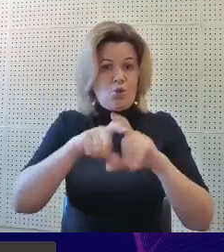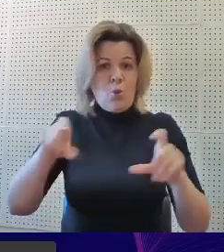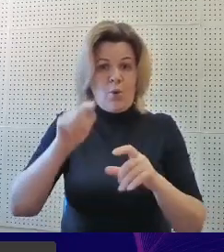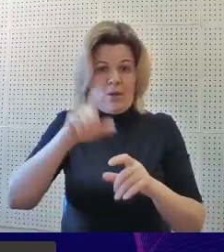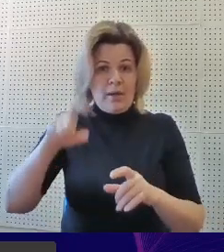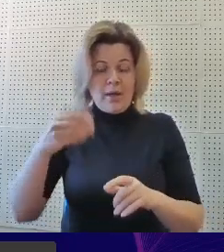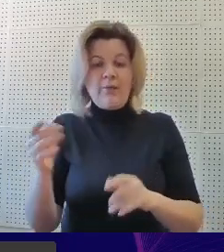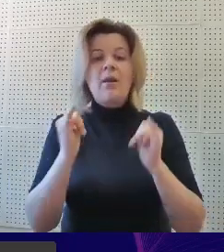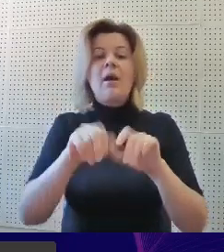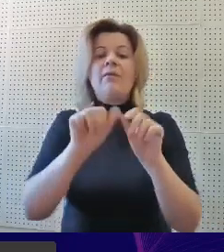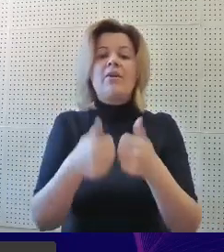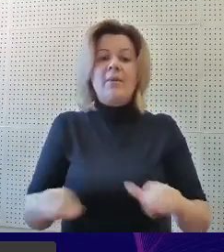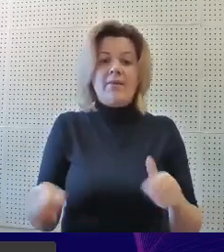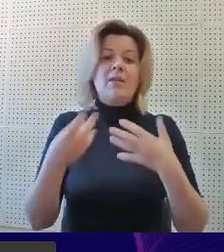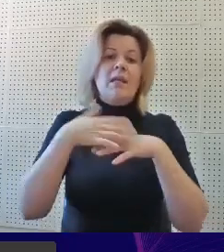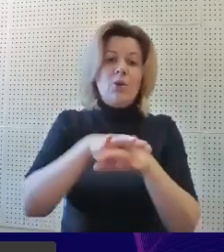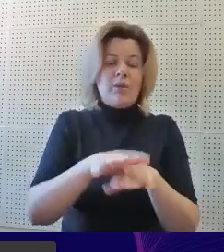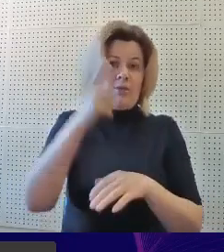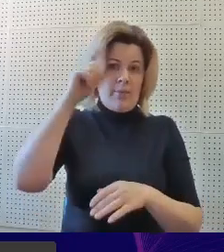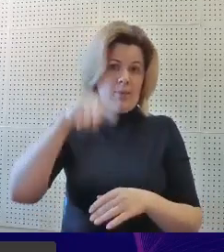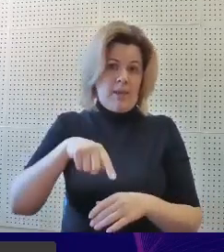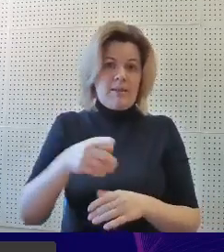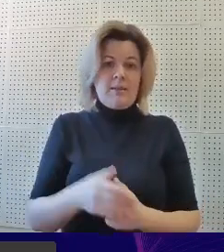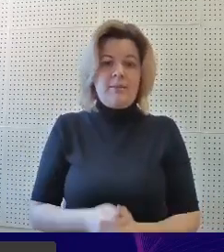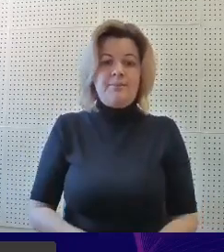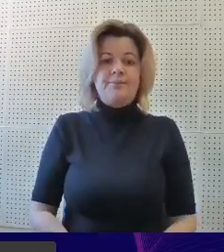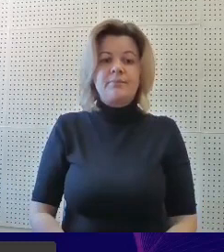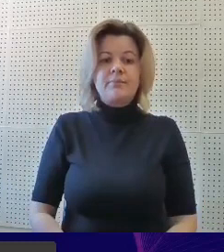школьников для формирования инклюзивной компетенции.